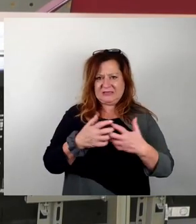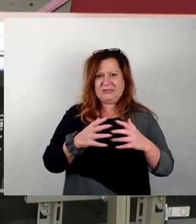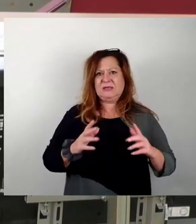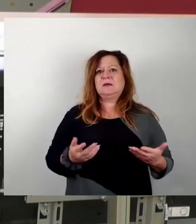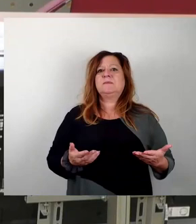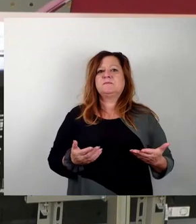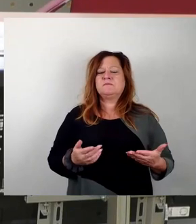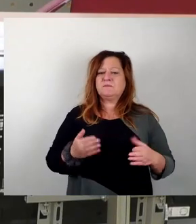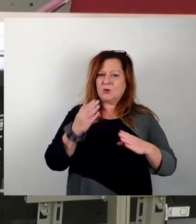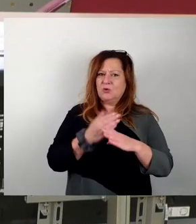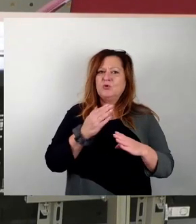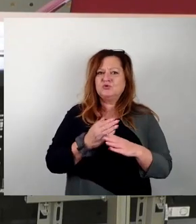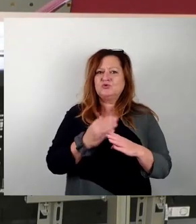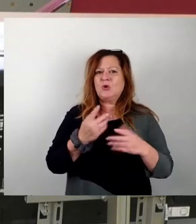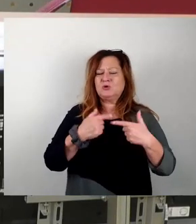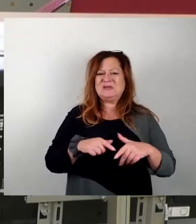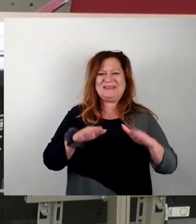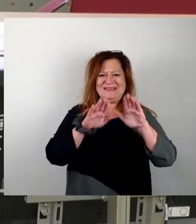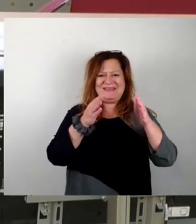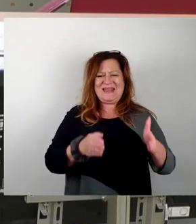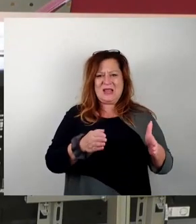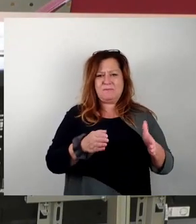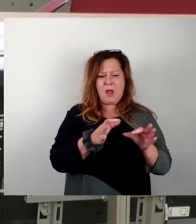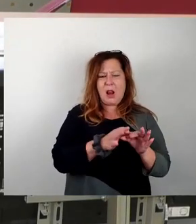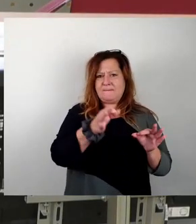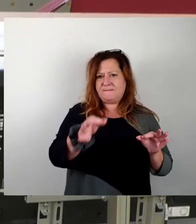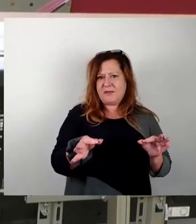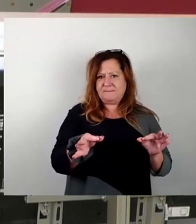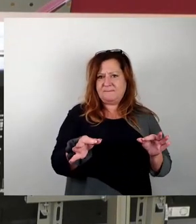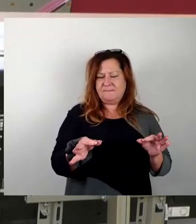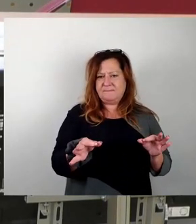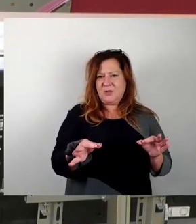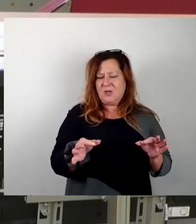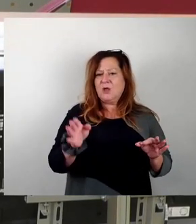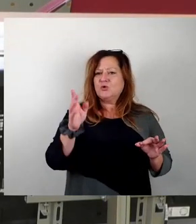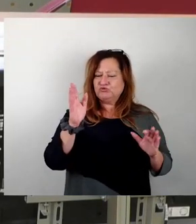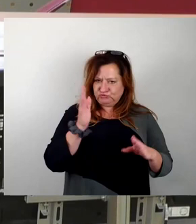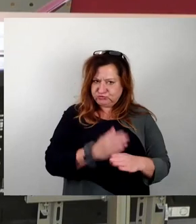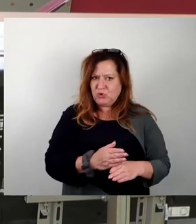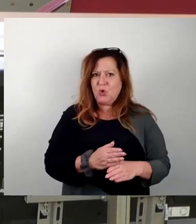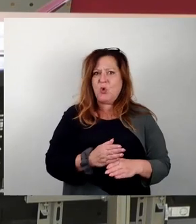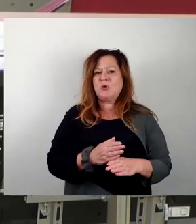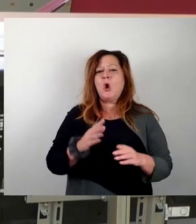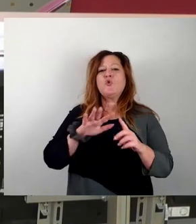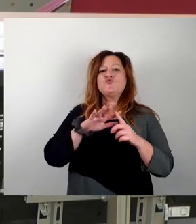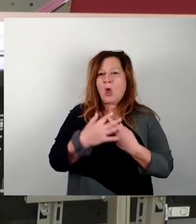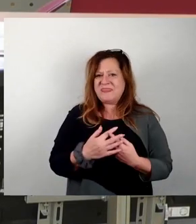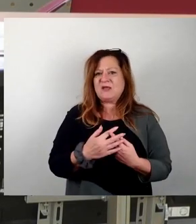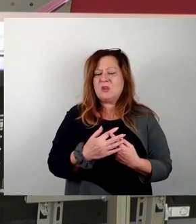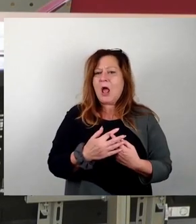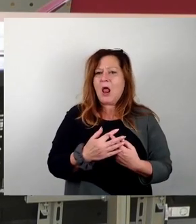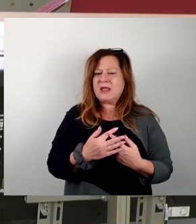allein durch die Verlegung des Denkmals natürlich eine erhebliche Kontextualisierung stattgefunden hat.